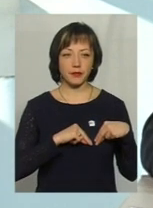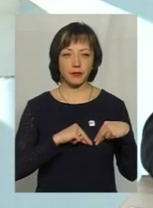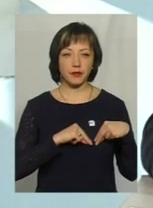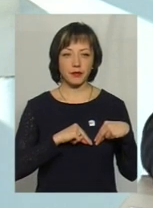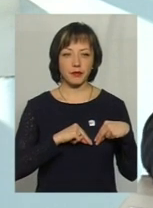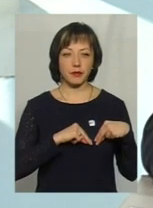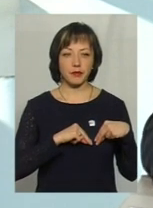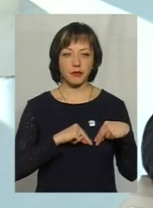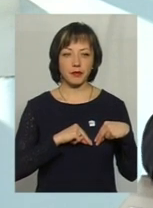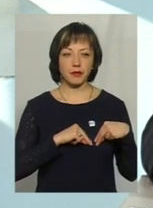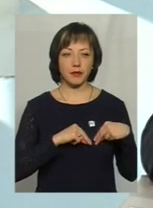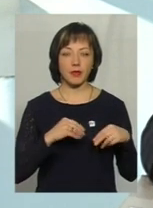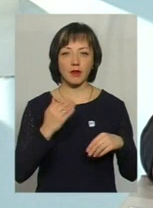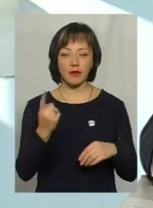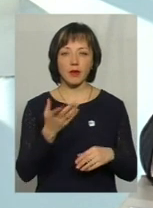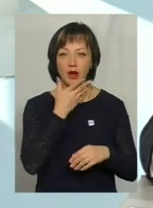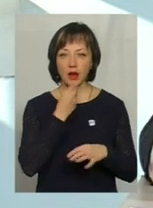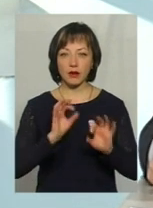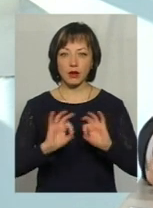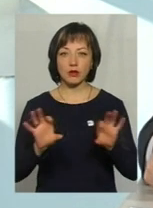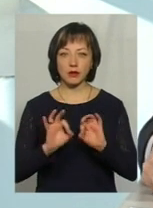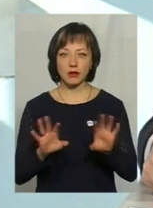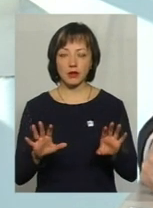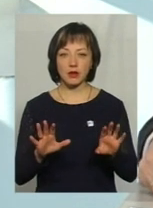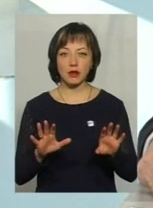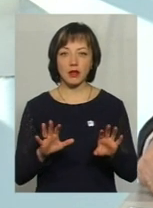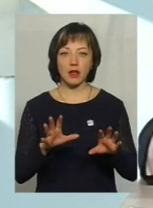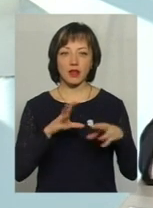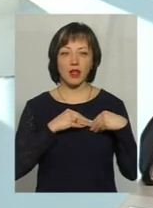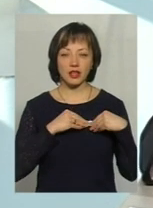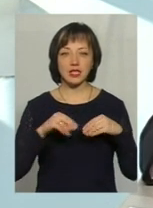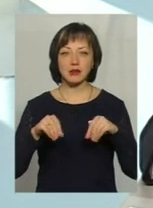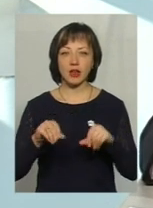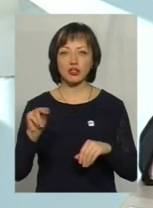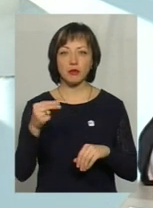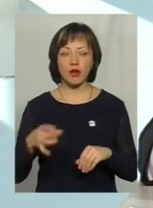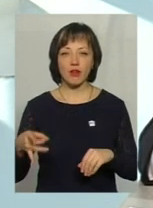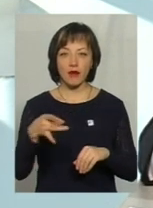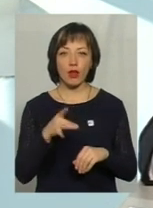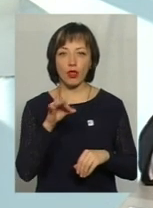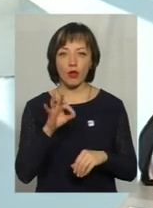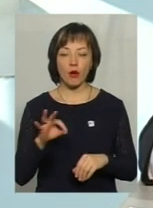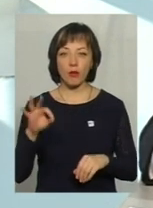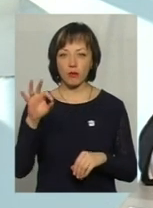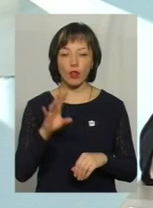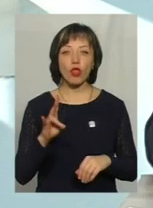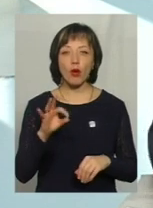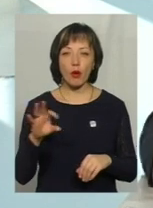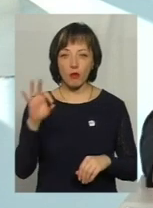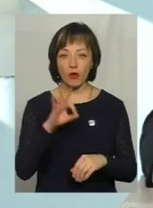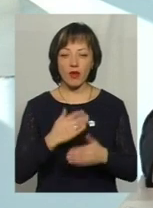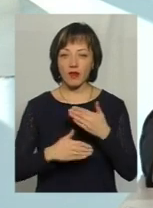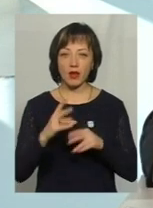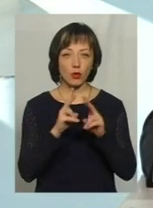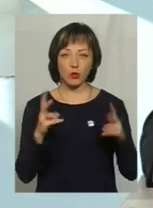Ви дуже гарно говорите, так як нас зревлят, всі мировеччини. Але про нас інвалідів ніхто не подспокоїться.